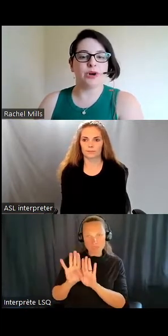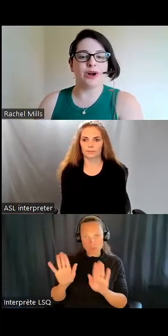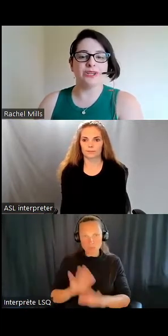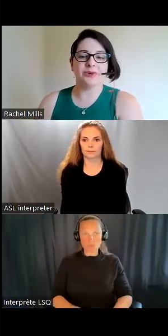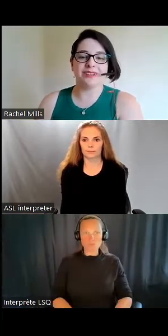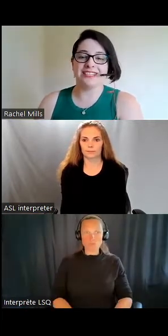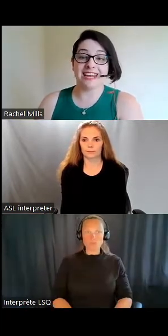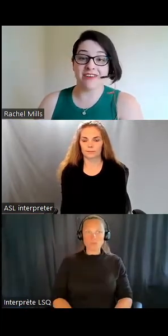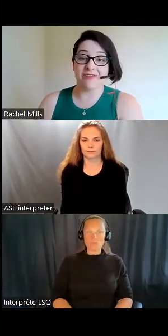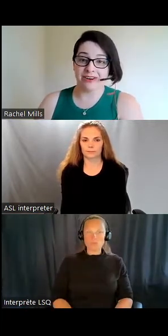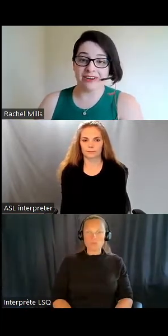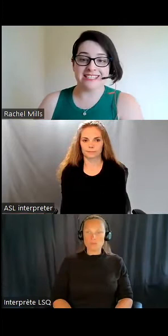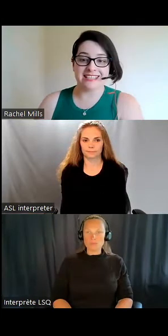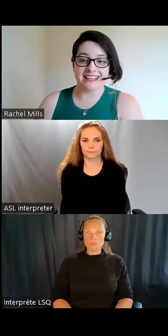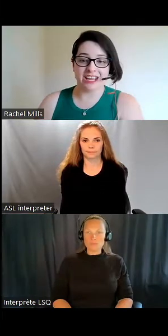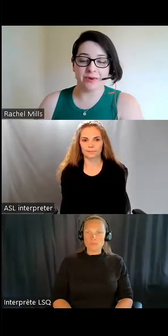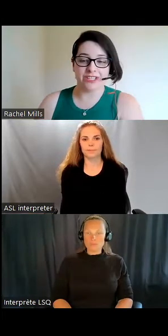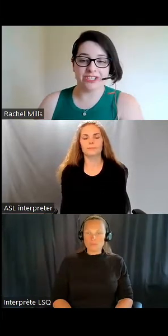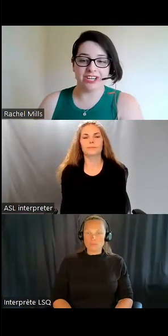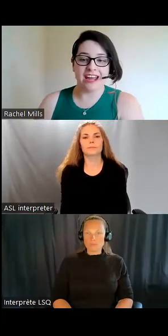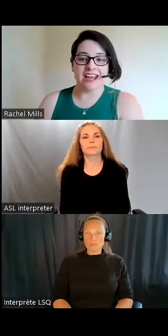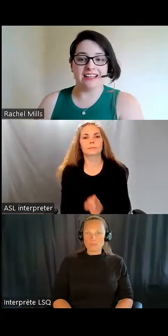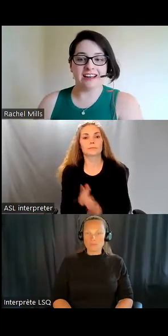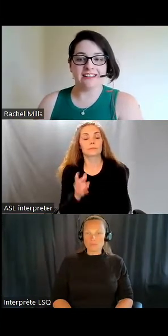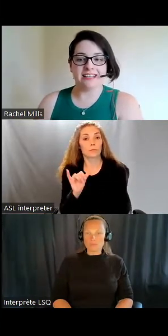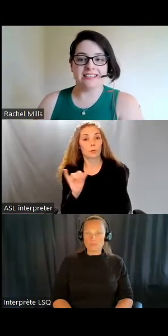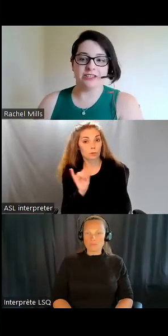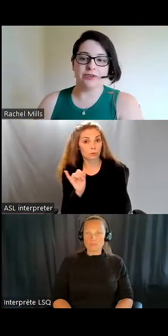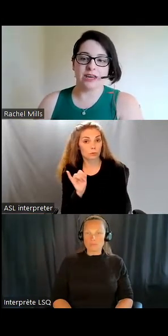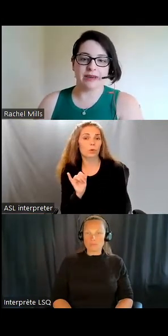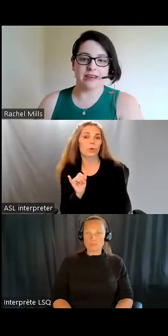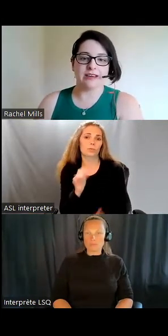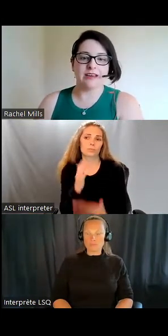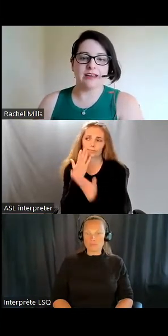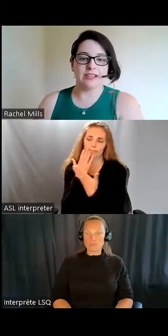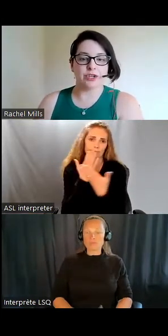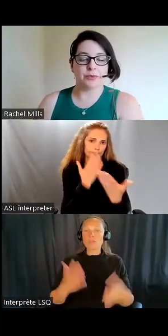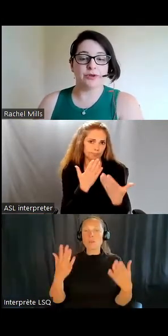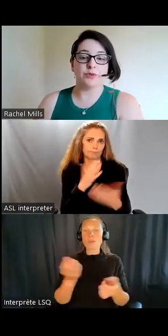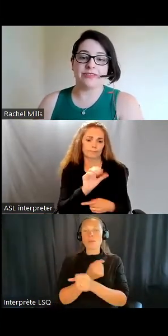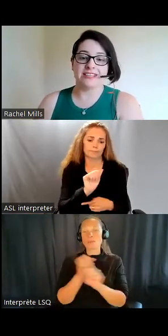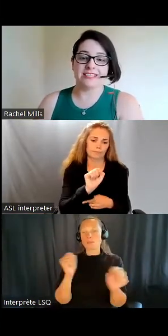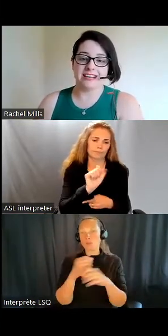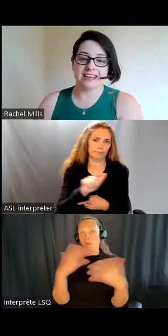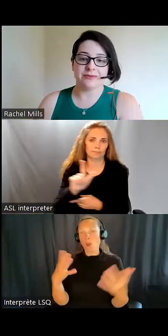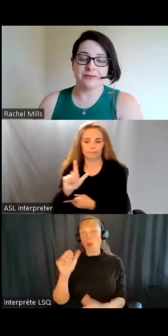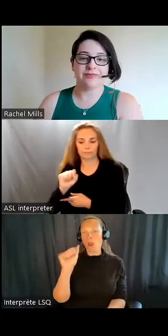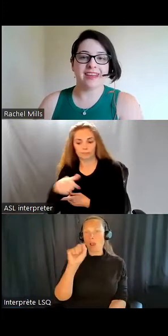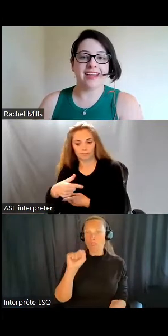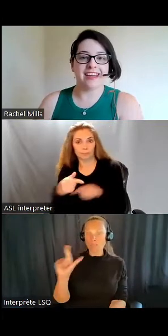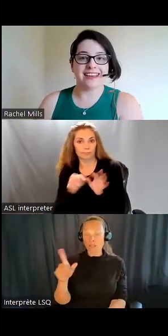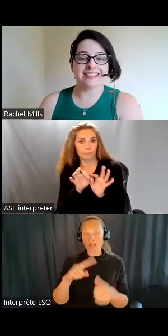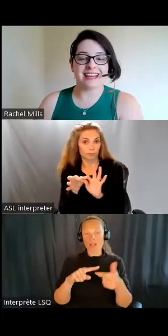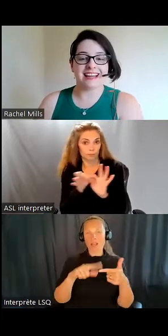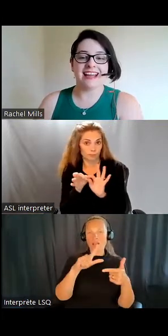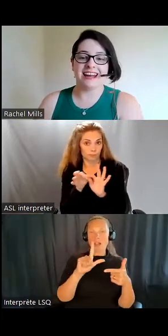Nous avons aussi l'American Sign Language et la langue des